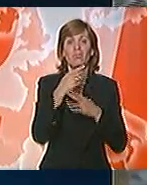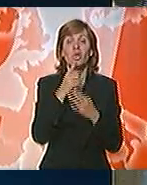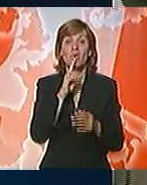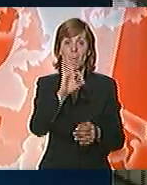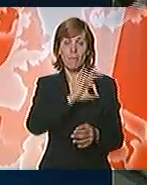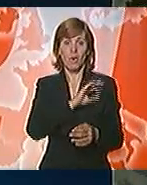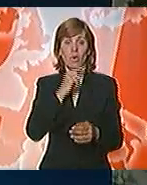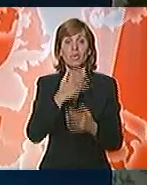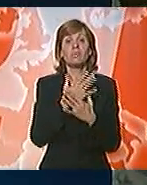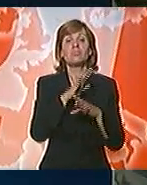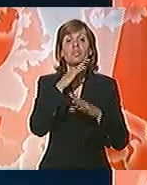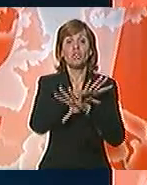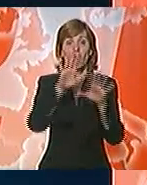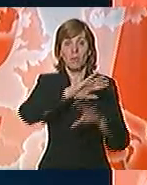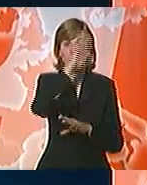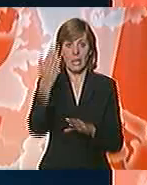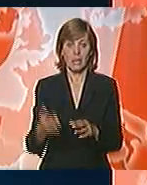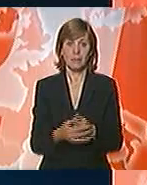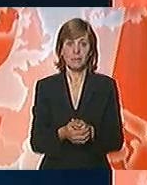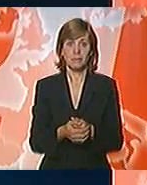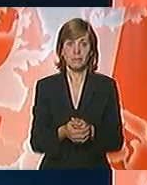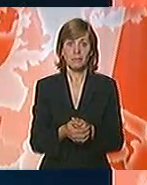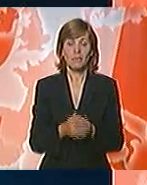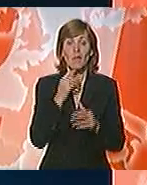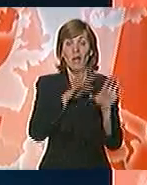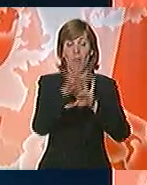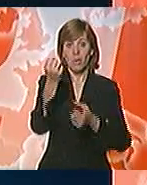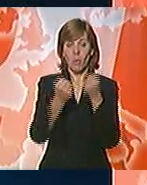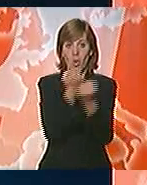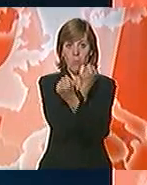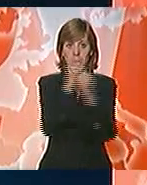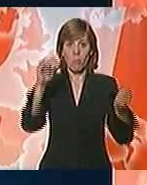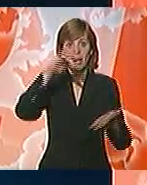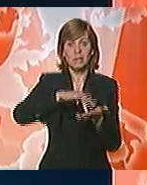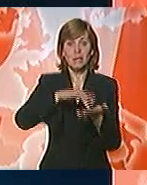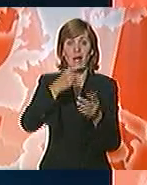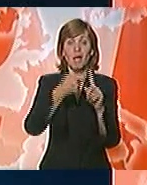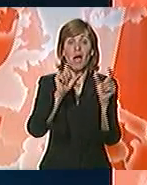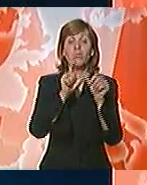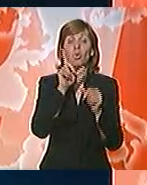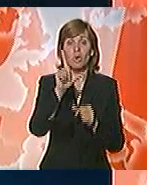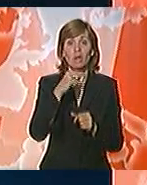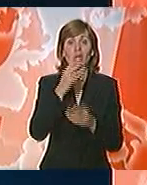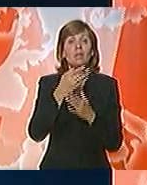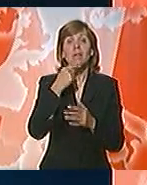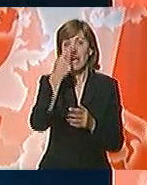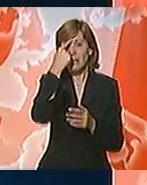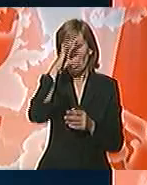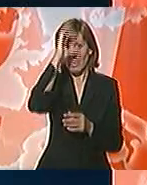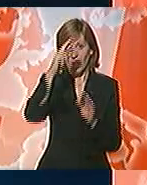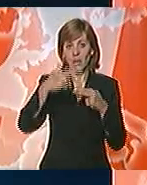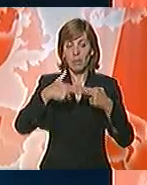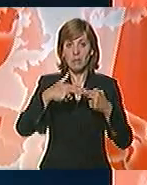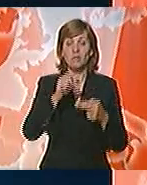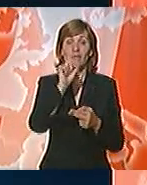epilogom u Širokom brijeku. U napadu automobilom bombom u centru Kabula u blizini ambasade Indije je poginule 12